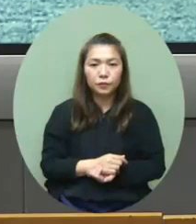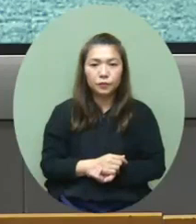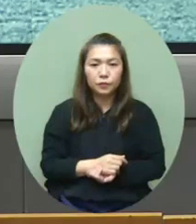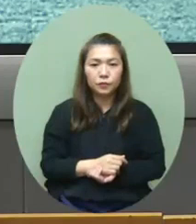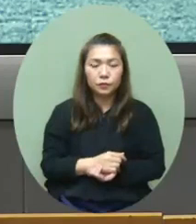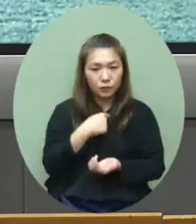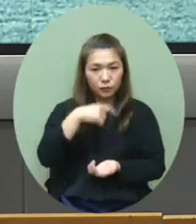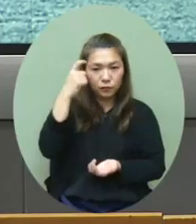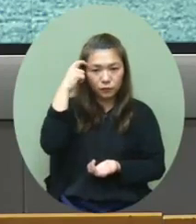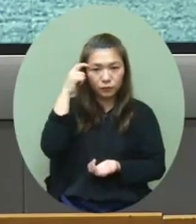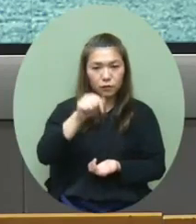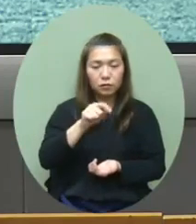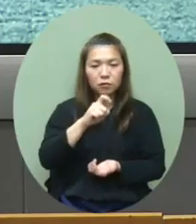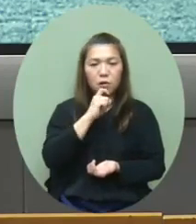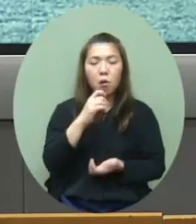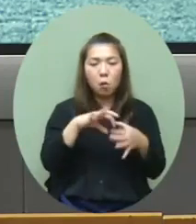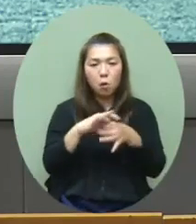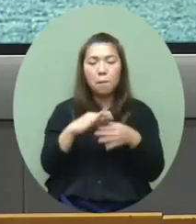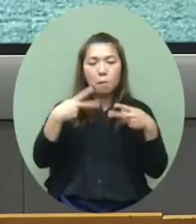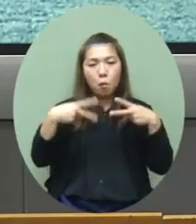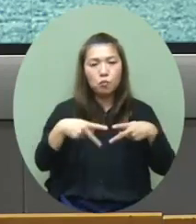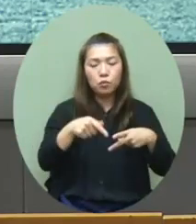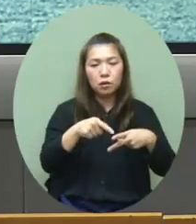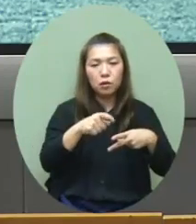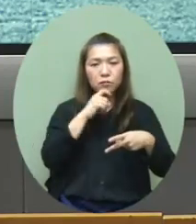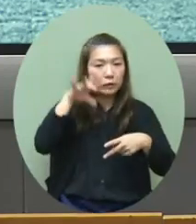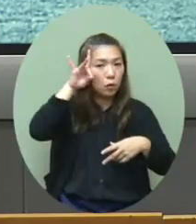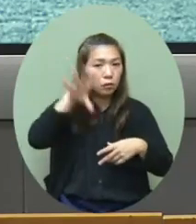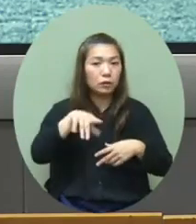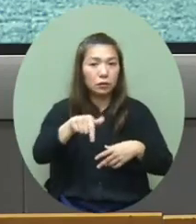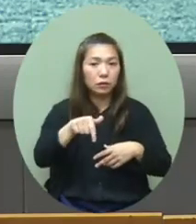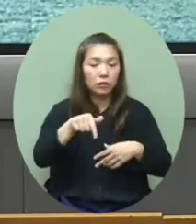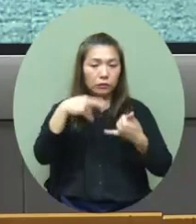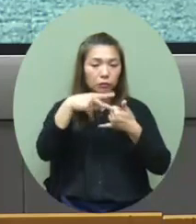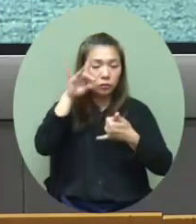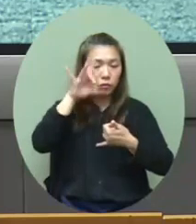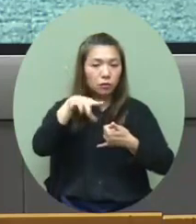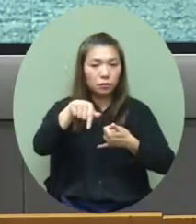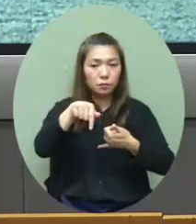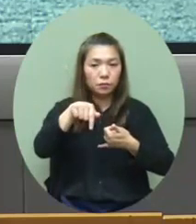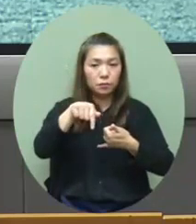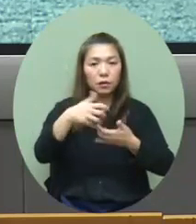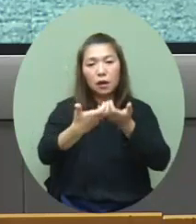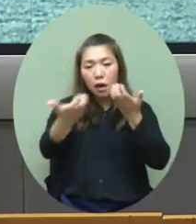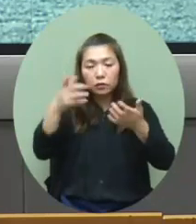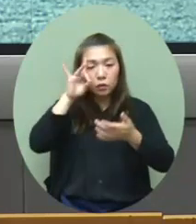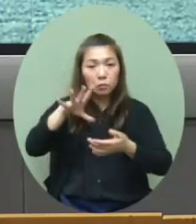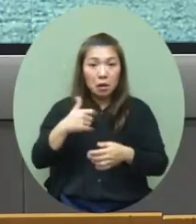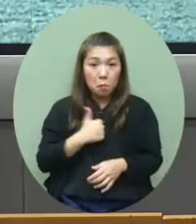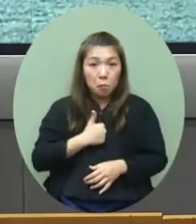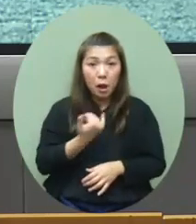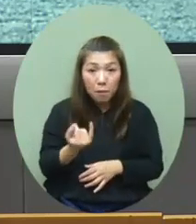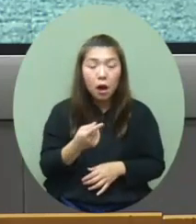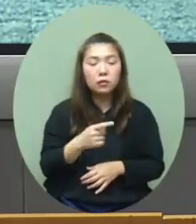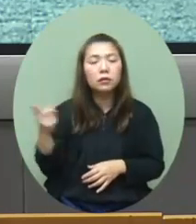我知道有關部門都會看著竟那些酒店就是監獄酒店或者是隔離酒店夠不夠用